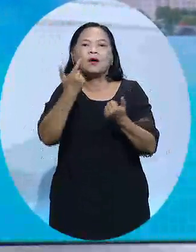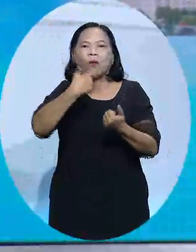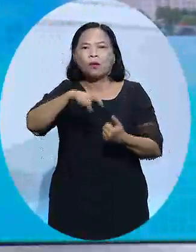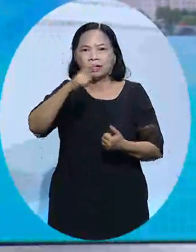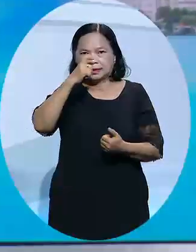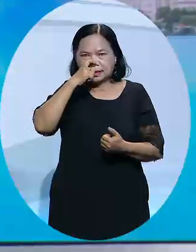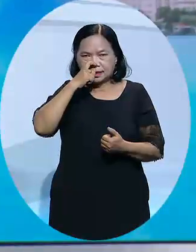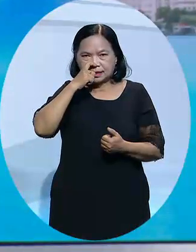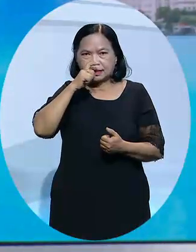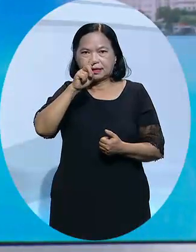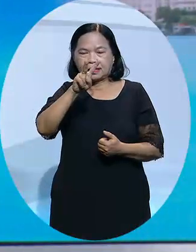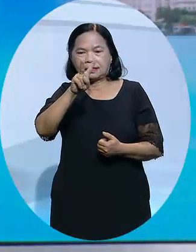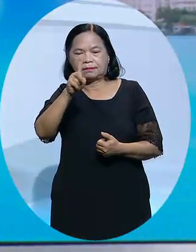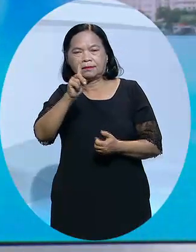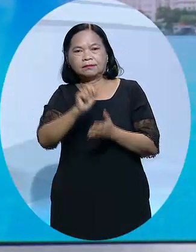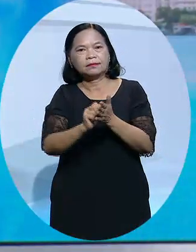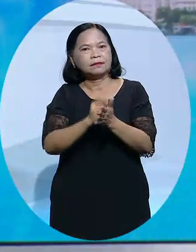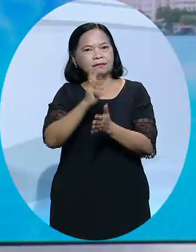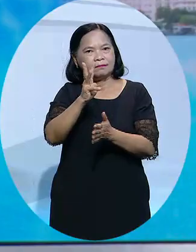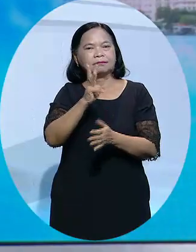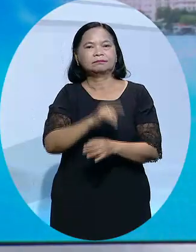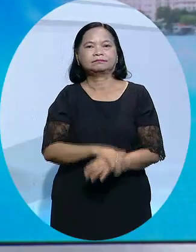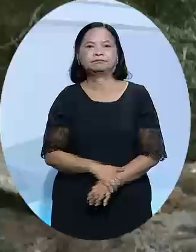miền Nam nước này hôm ngày 21 tháng 3 vượt qua.